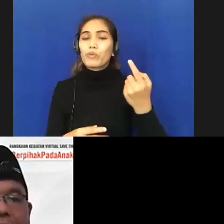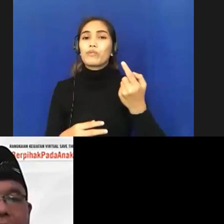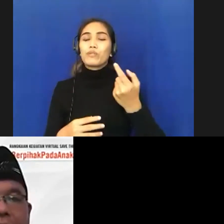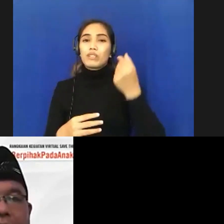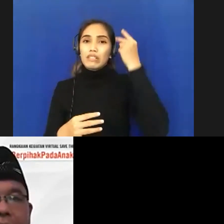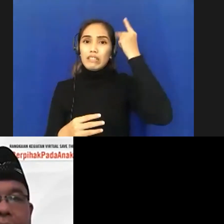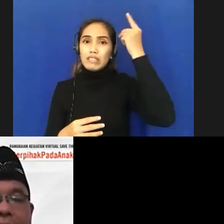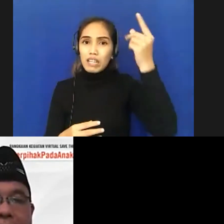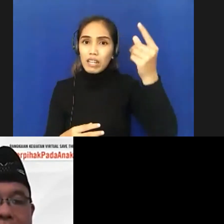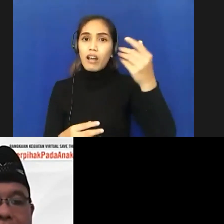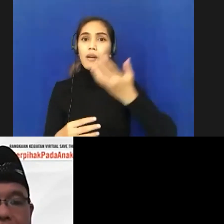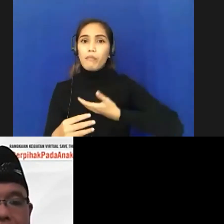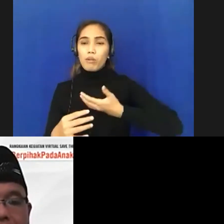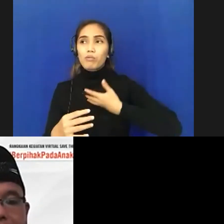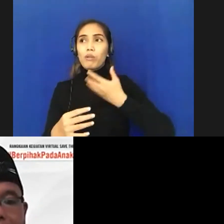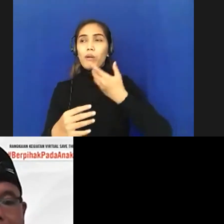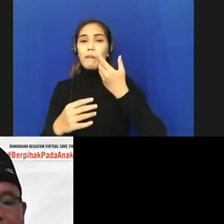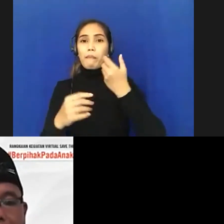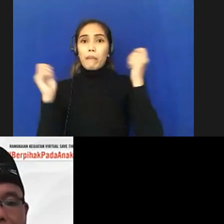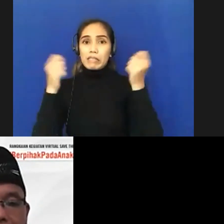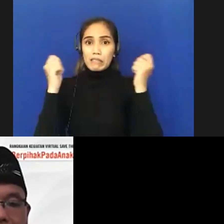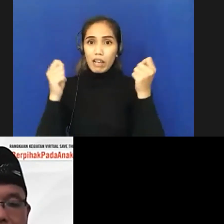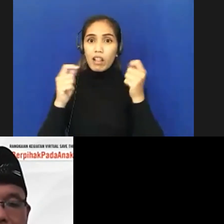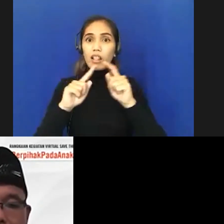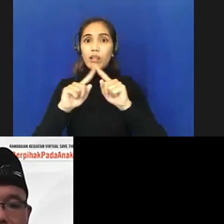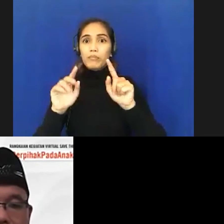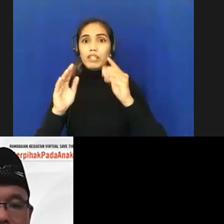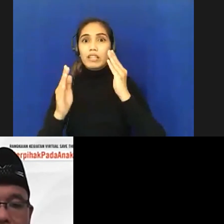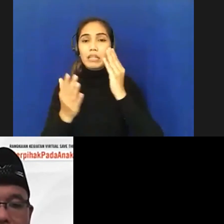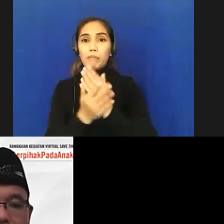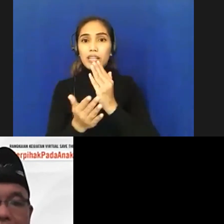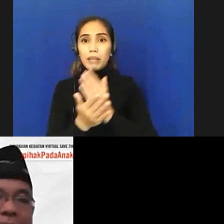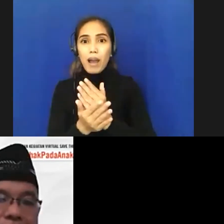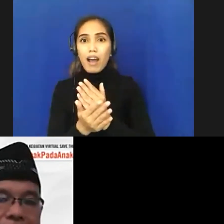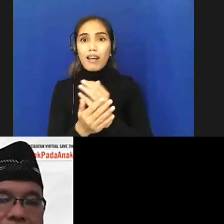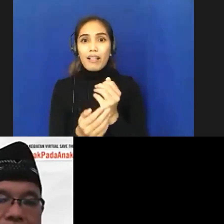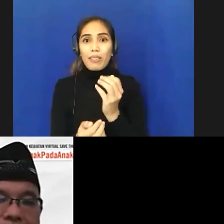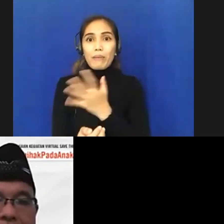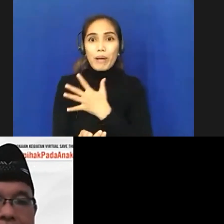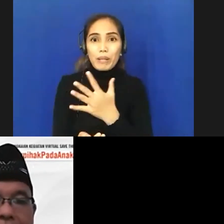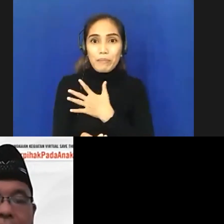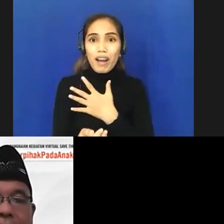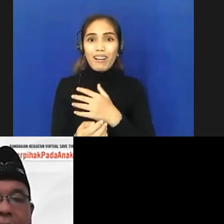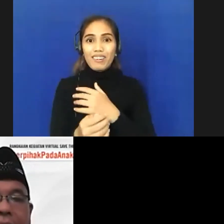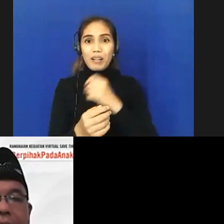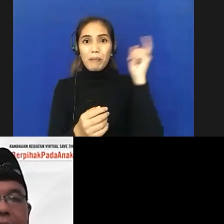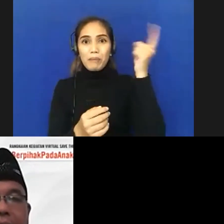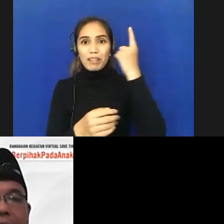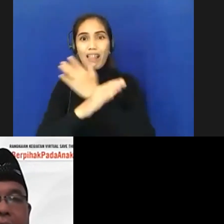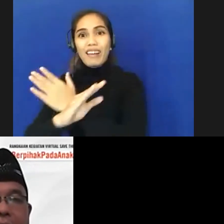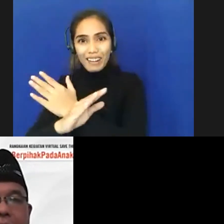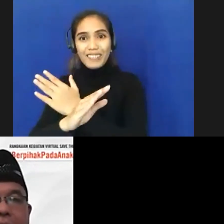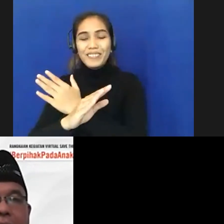sekian lama untuk melakukan pesta nah tiba-tiba di hari pesta itu terjadi pelarangan nah ini bagaimana